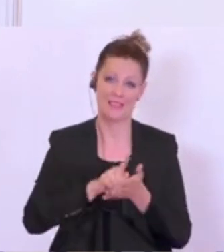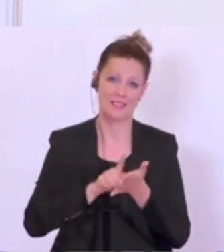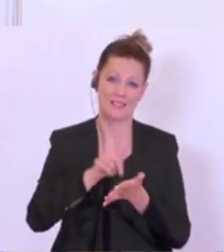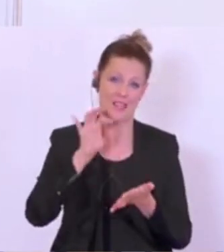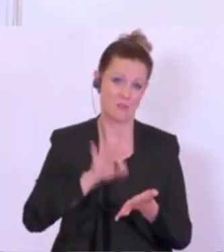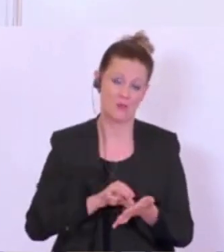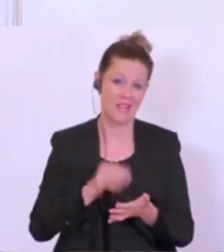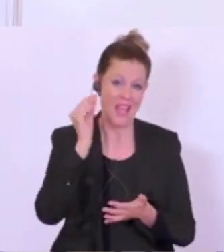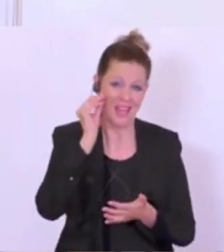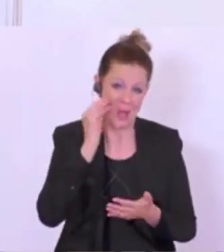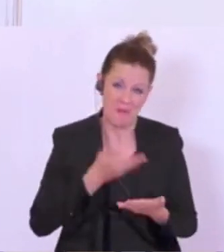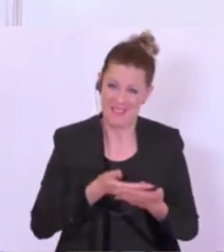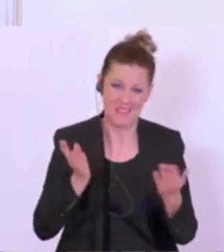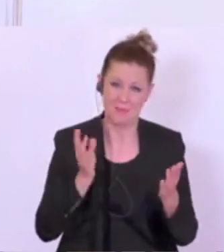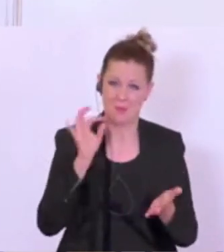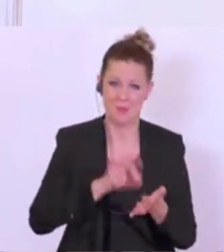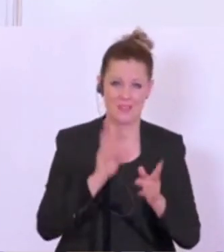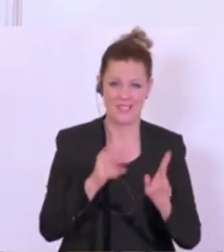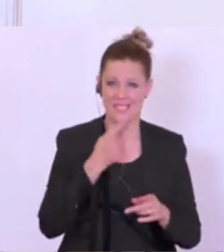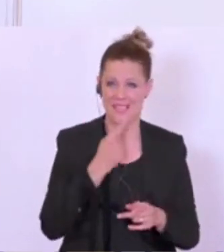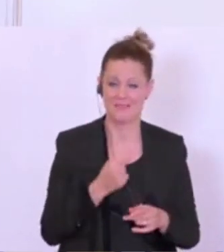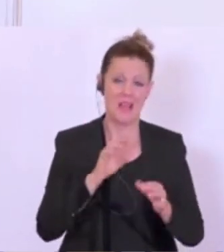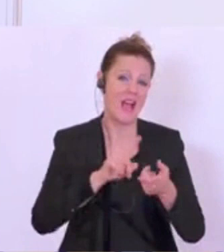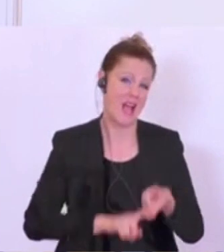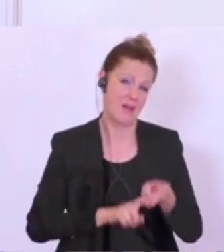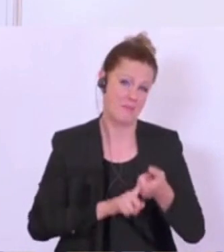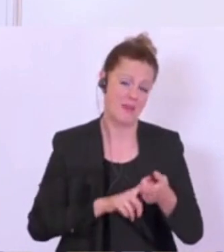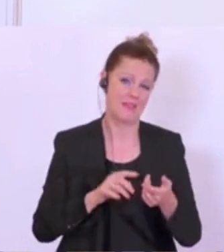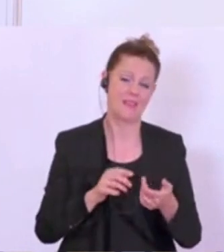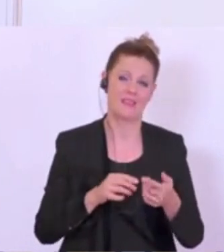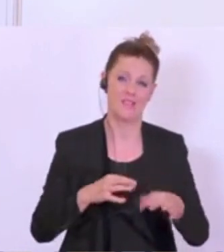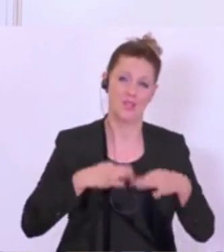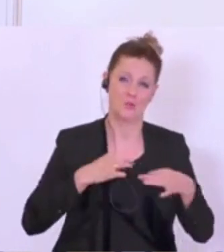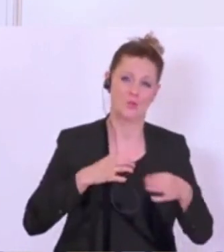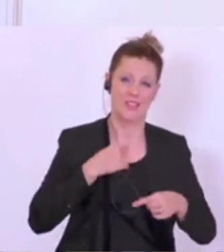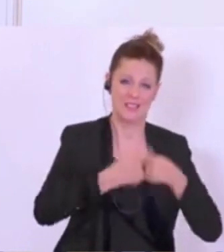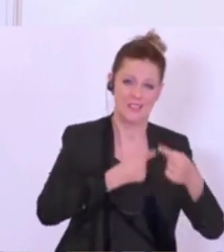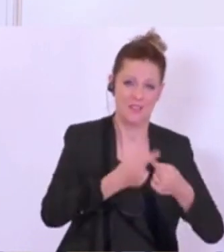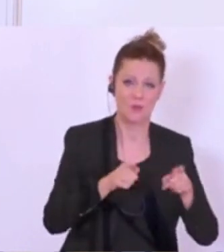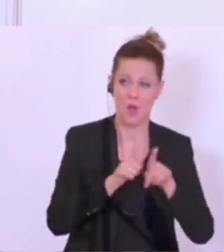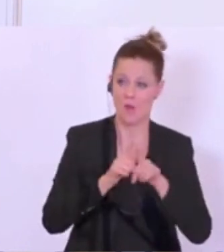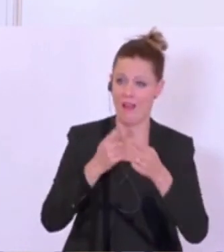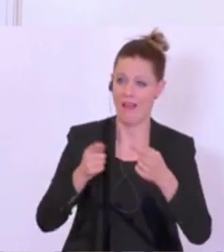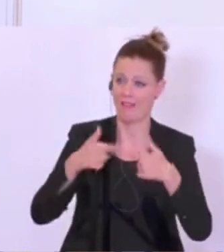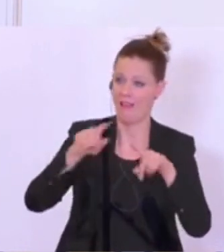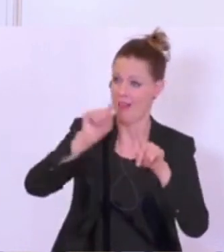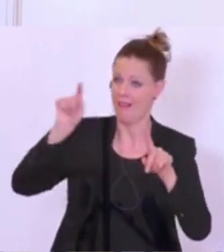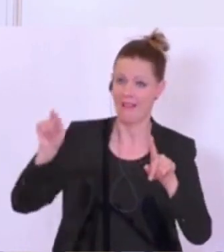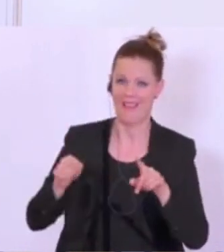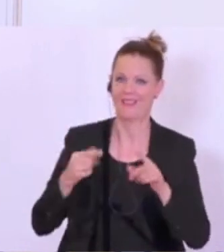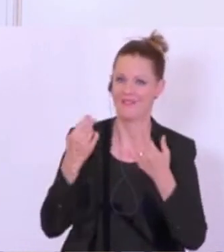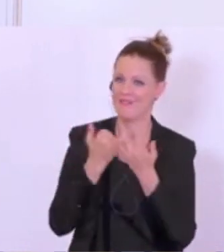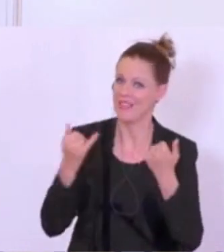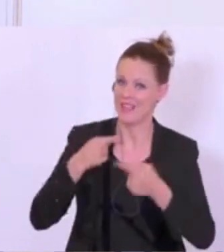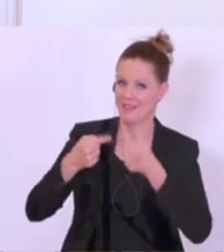Ich glaube, den kann niemand seriöserweise nennen. Da sind wir von der medizinischen Entwicklung abhängig und auch von der Entwicklung in anderen Ländern. Das wird auch für Österreich sehr wichtig